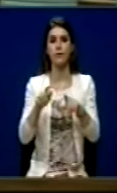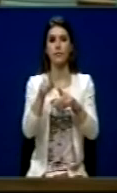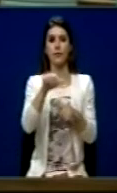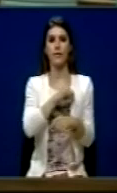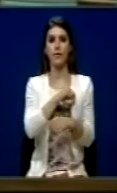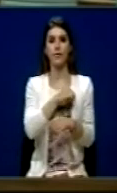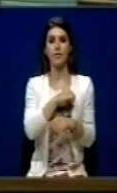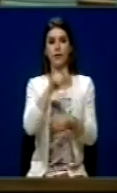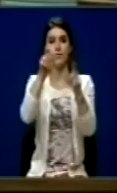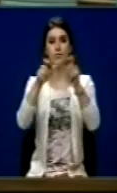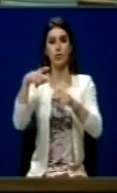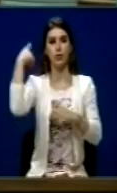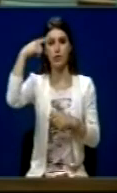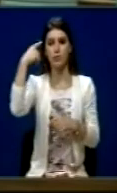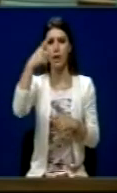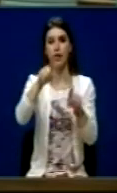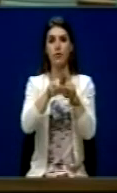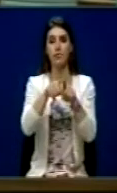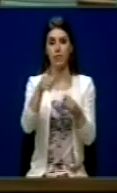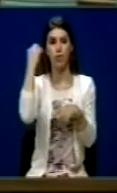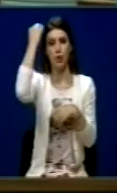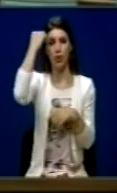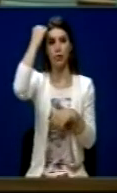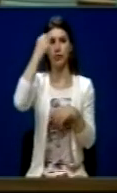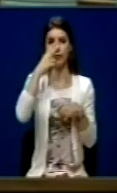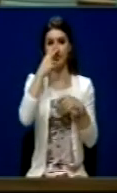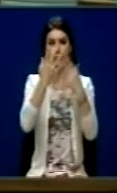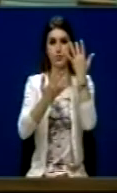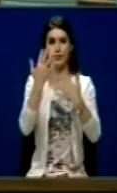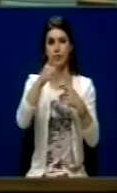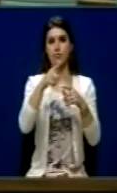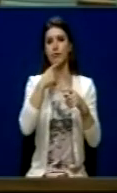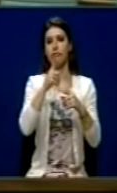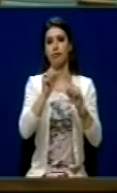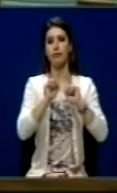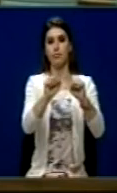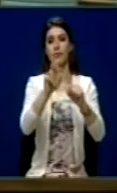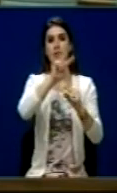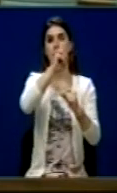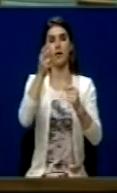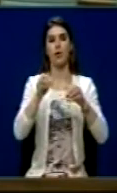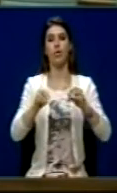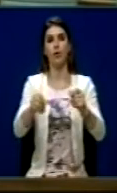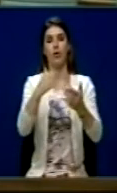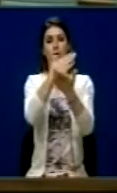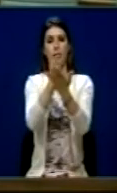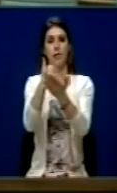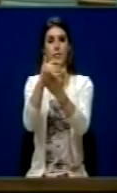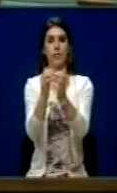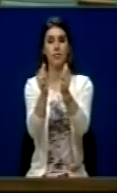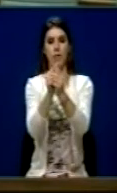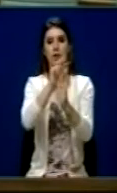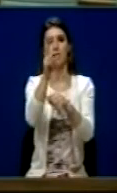drejtë, pjesë të një teritorit saktuar, apo me